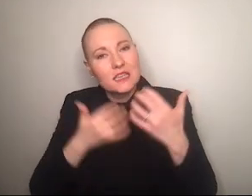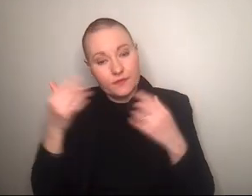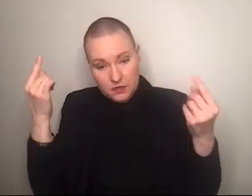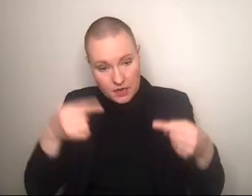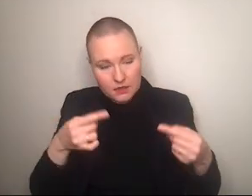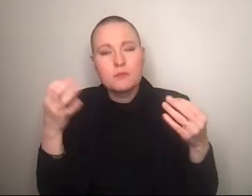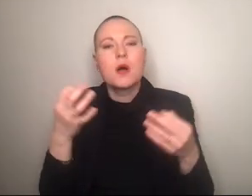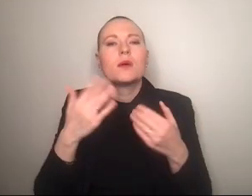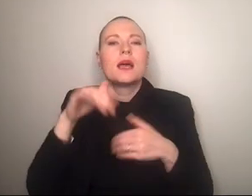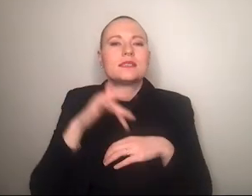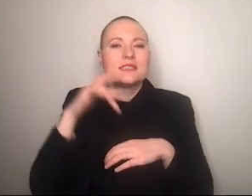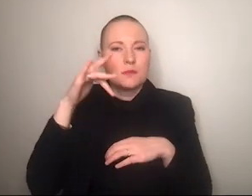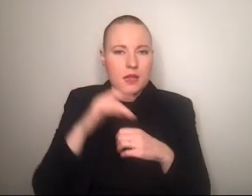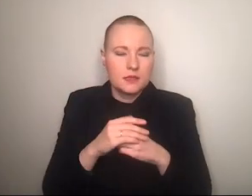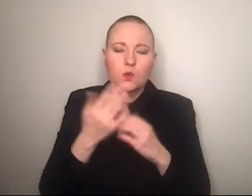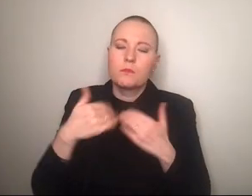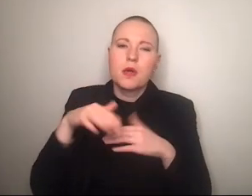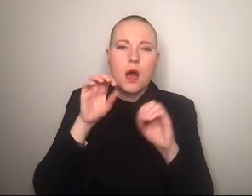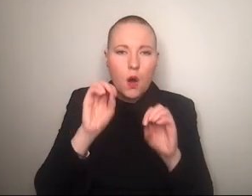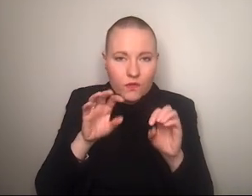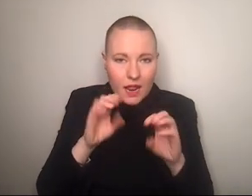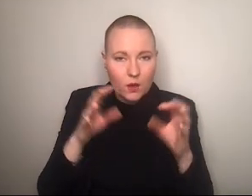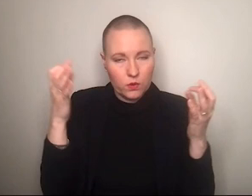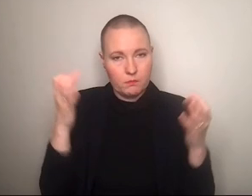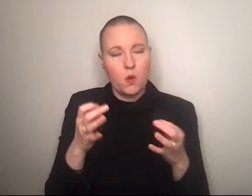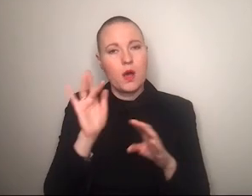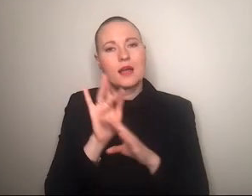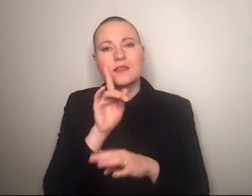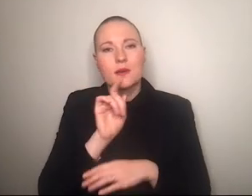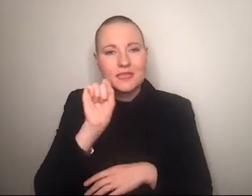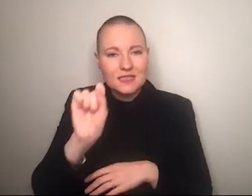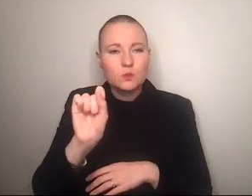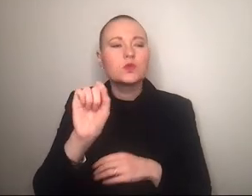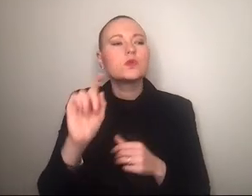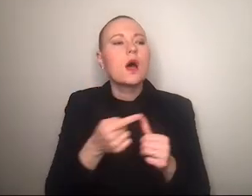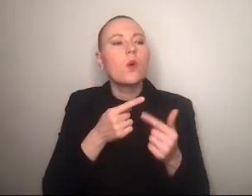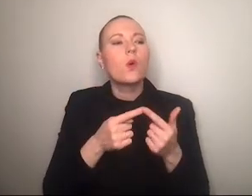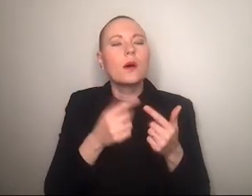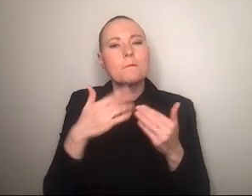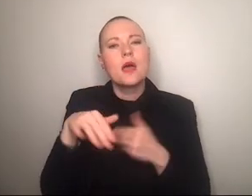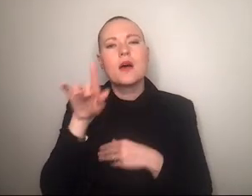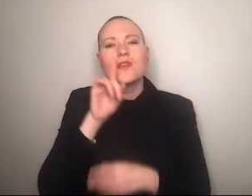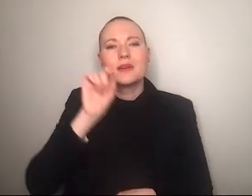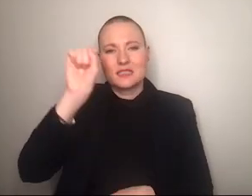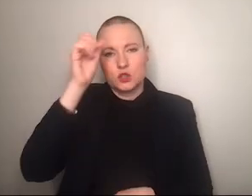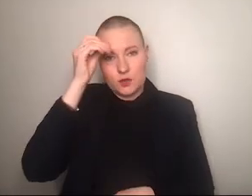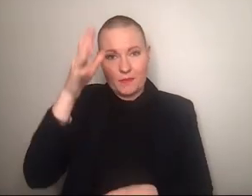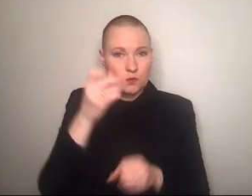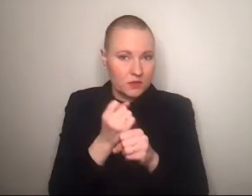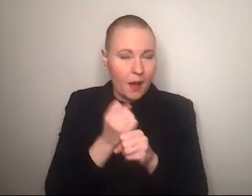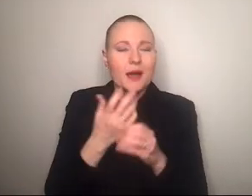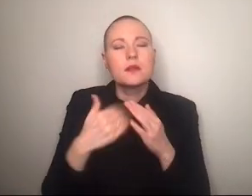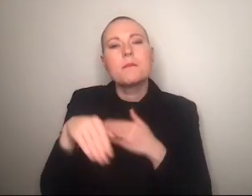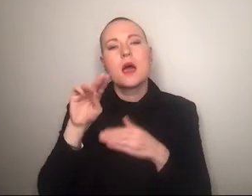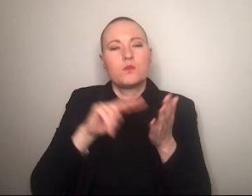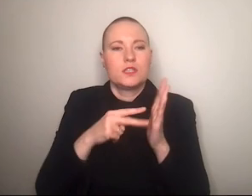mehr sensibilisierung und aufklärung zum thema antifeminismus aber eben auch mehr feministische bildungsarbeit und politische arbeit